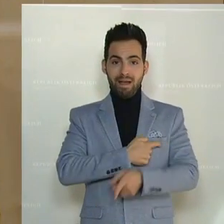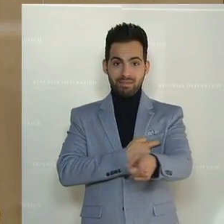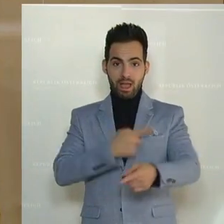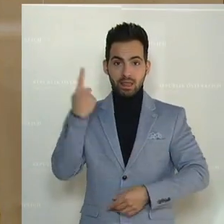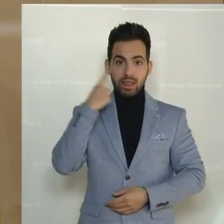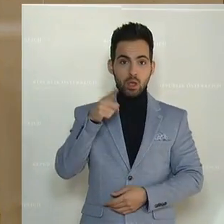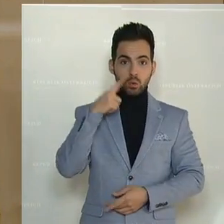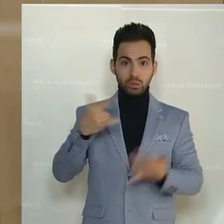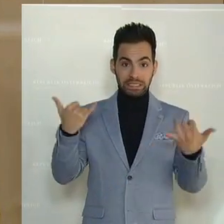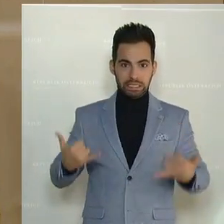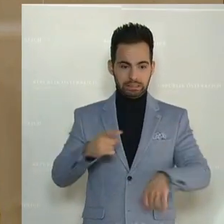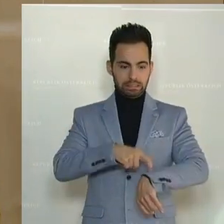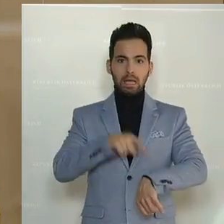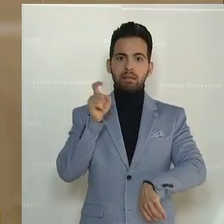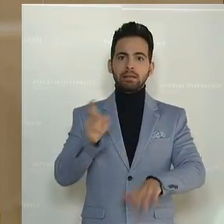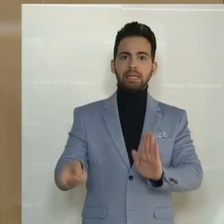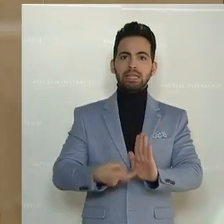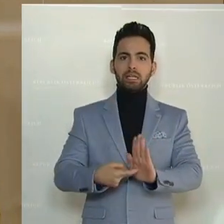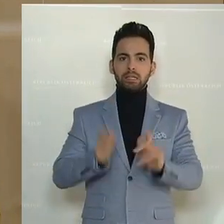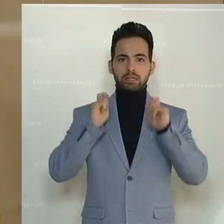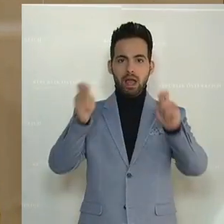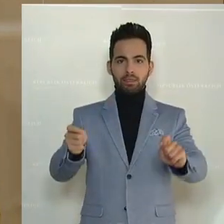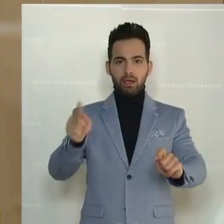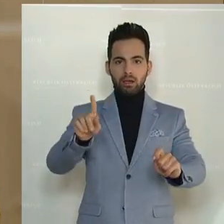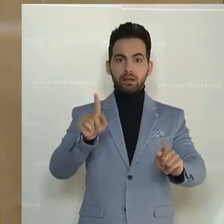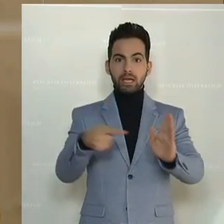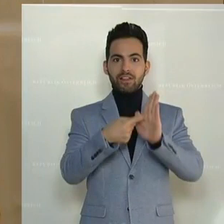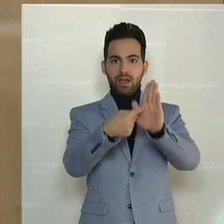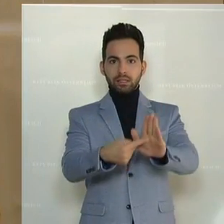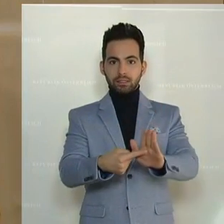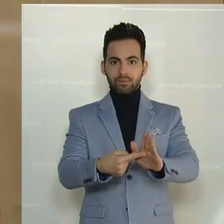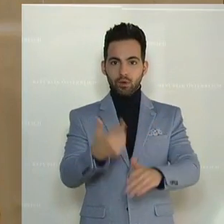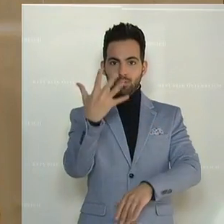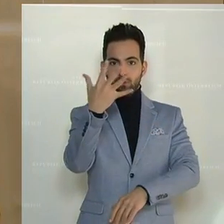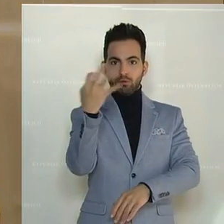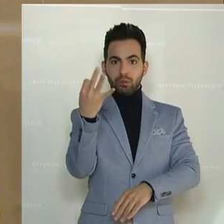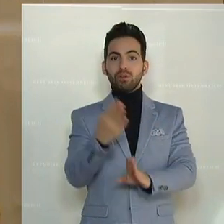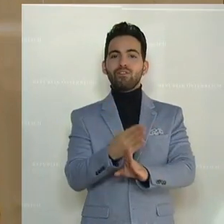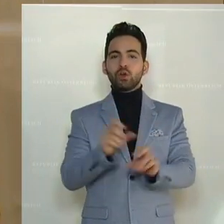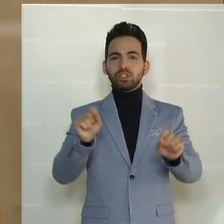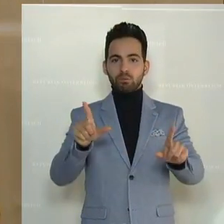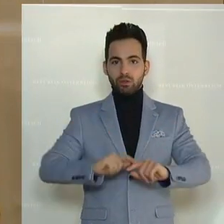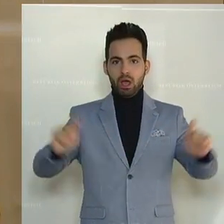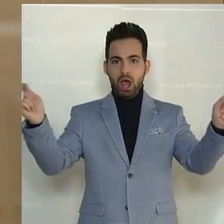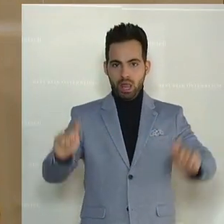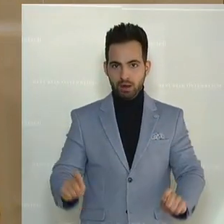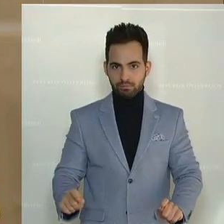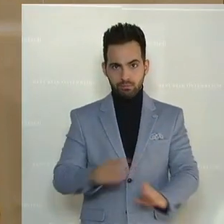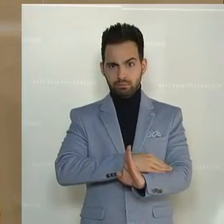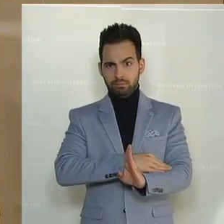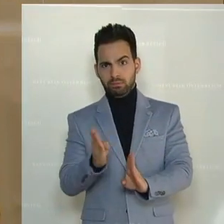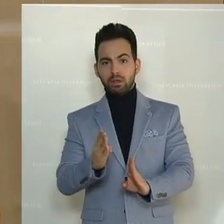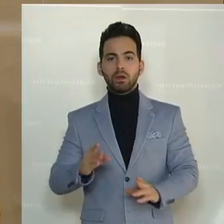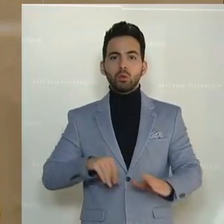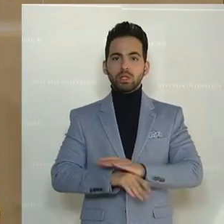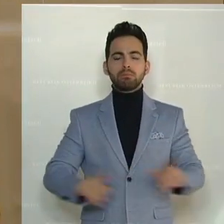genau jetzt mit einem dringlichen Antrag darauf hinzuweisen, es ist fünf Minuten vor zwölf oder schon zwölf Uhr für viele der